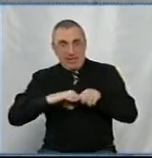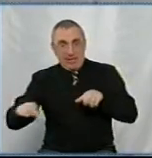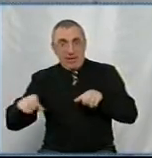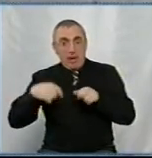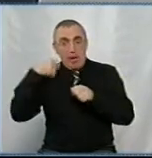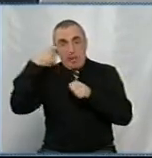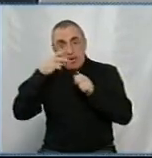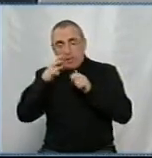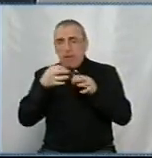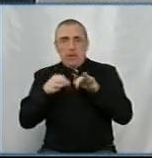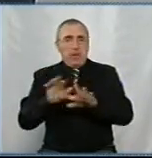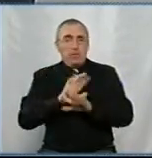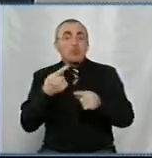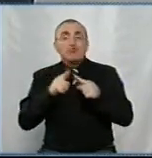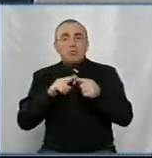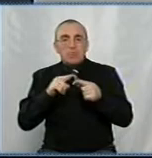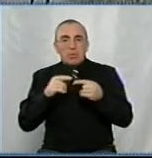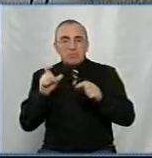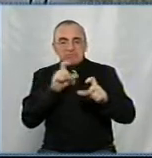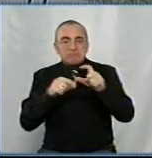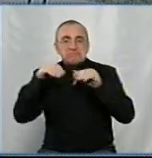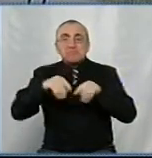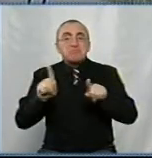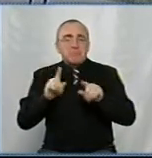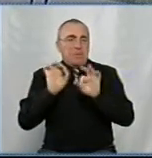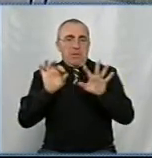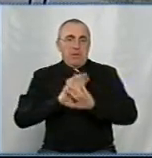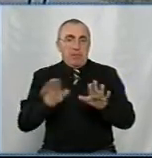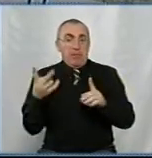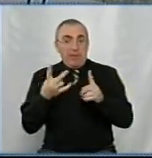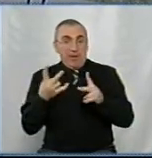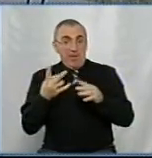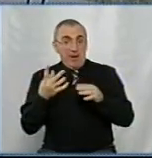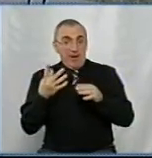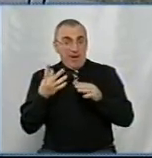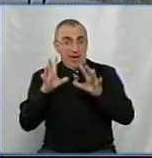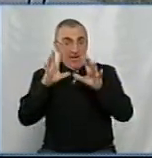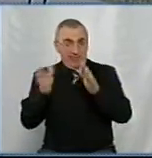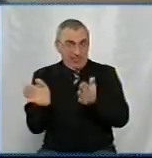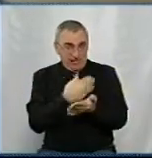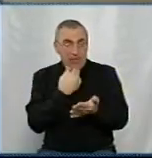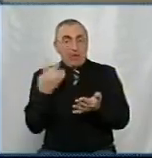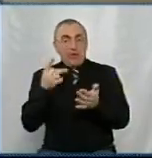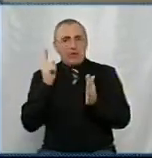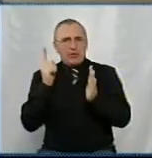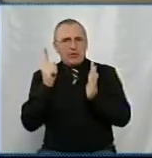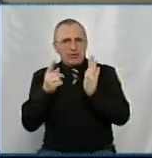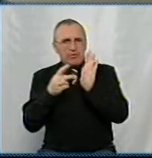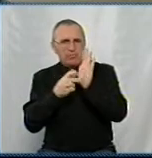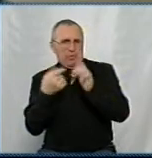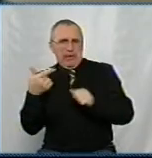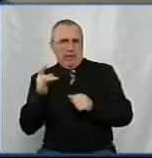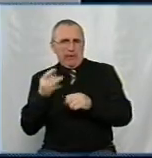знімати не дозволяють, що це за речовина не кажуть. Для розблокування треба сплатити борг і штраф – 1700 гривень, каже Наталія